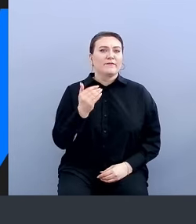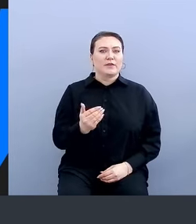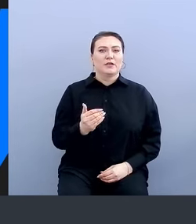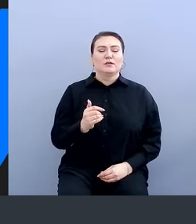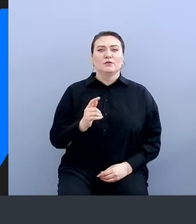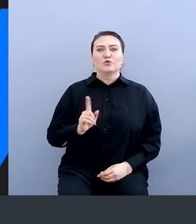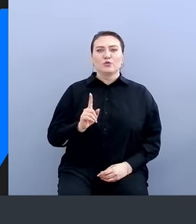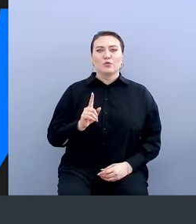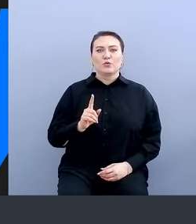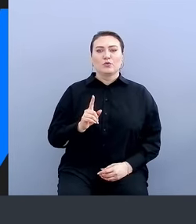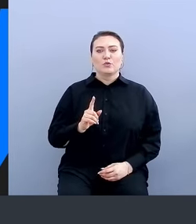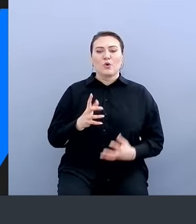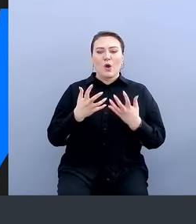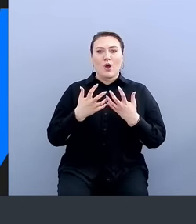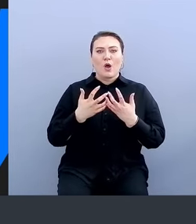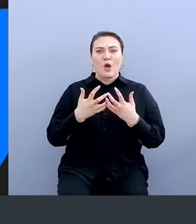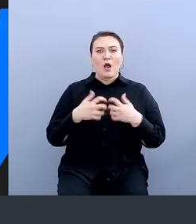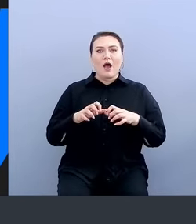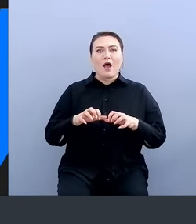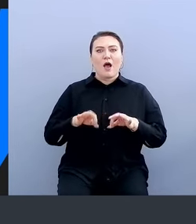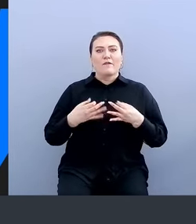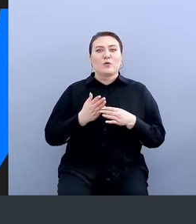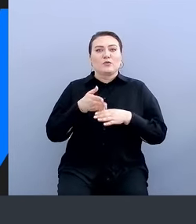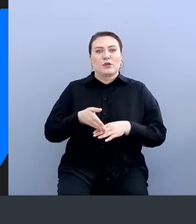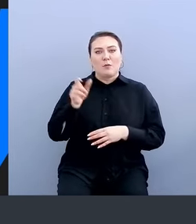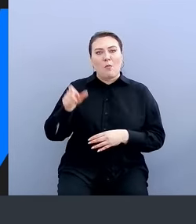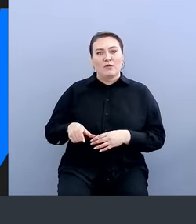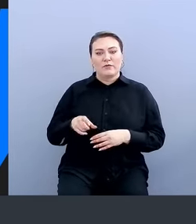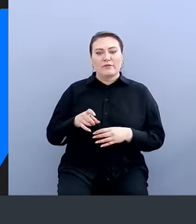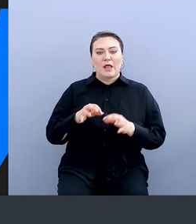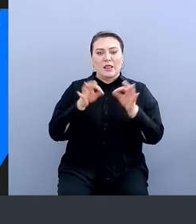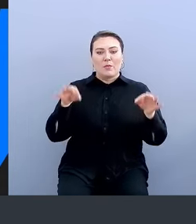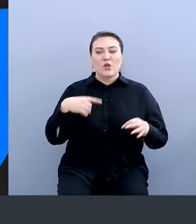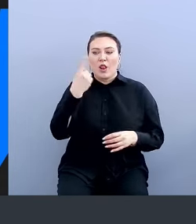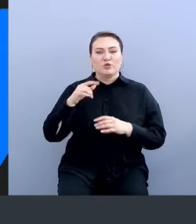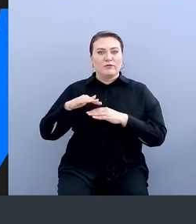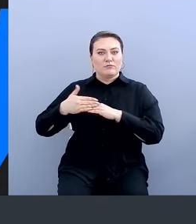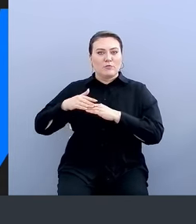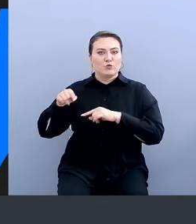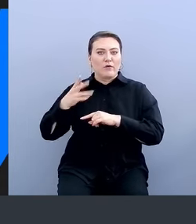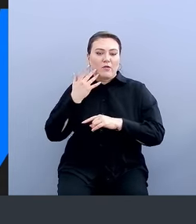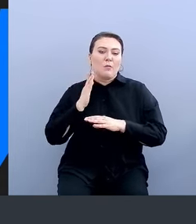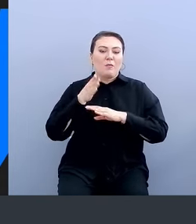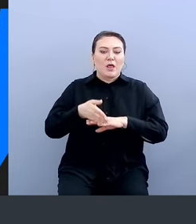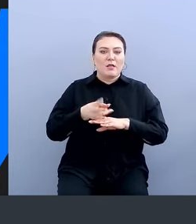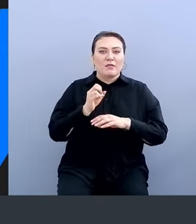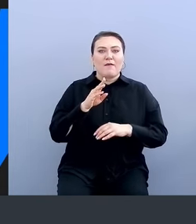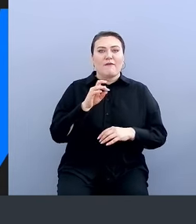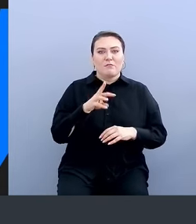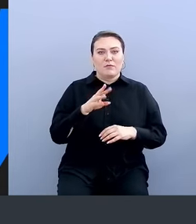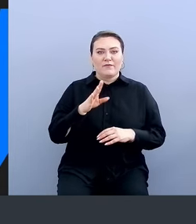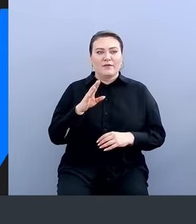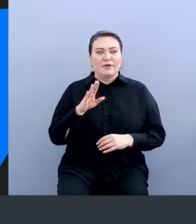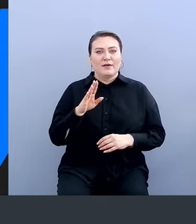авторизация пользователя на портале с личного устройства, когда он попадает на ВАРМ, то есть в